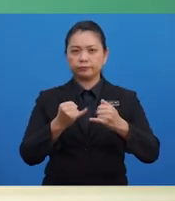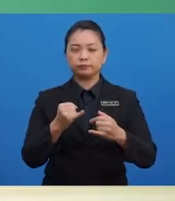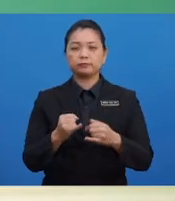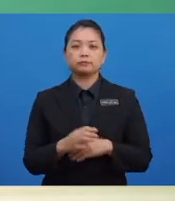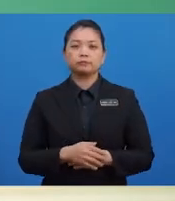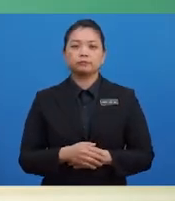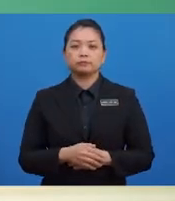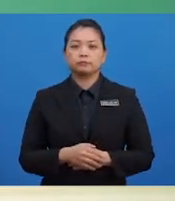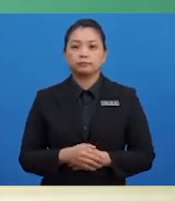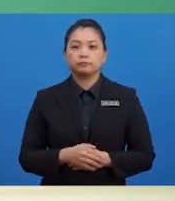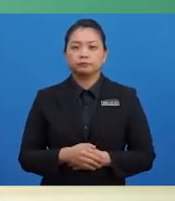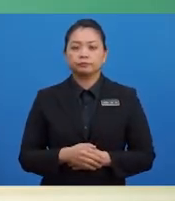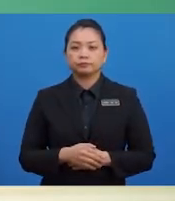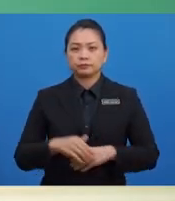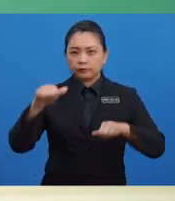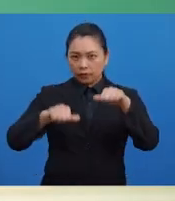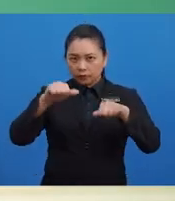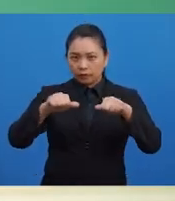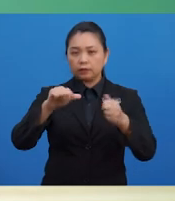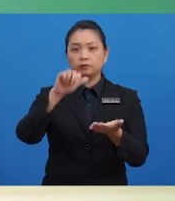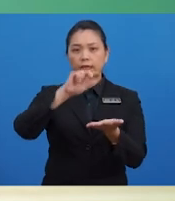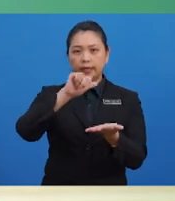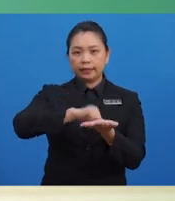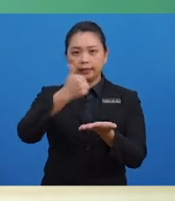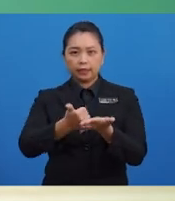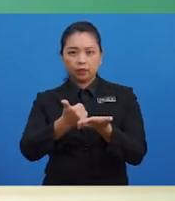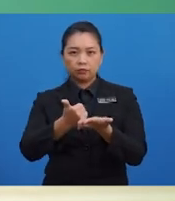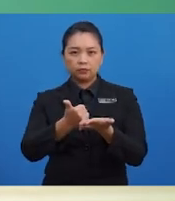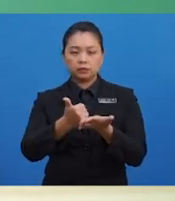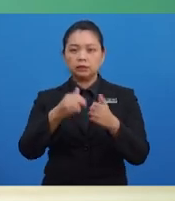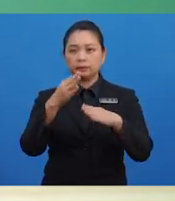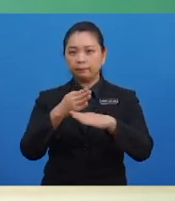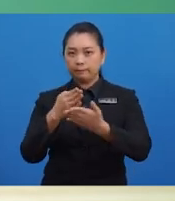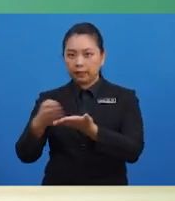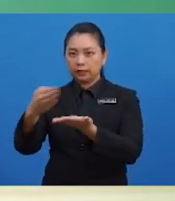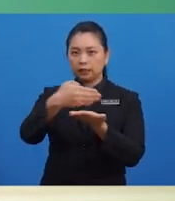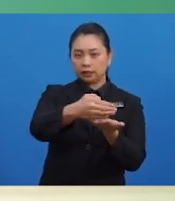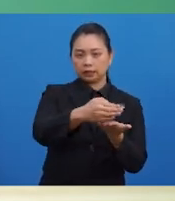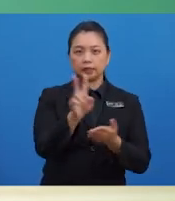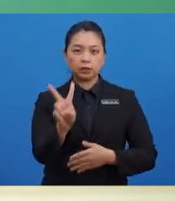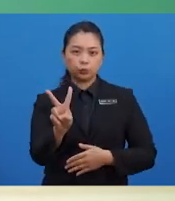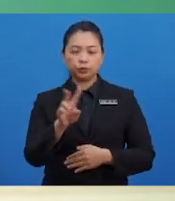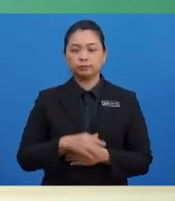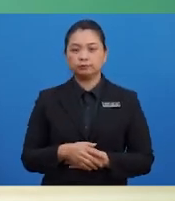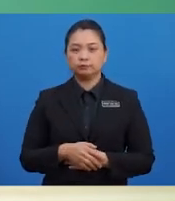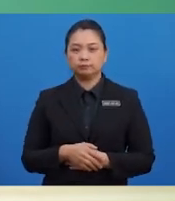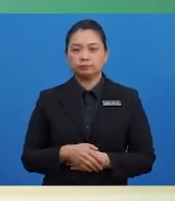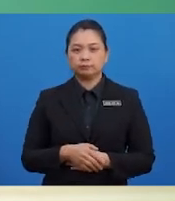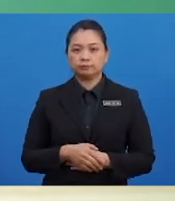Pelarasan akaun nominal untuk belanja terbahagi kepada dua, iaitu pertama,